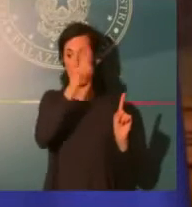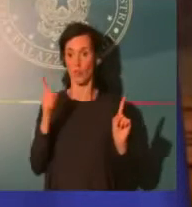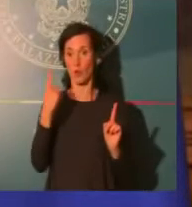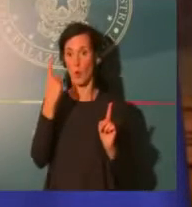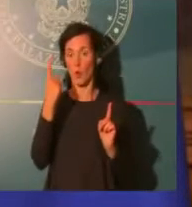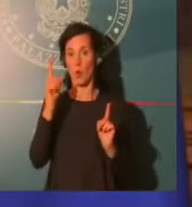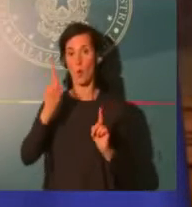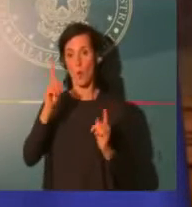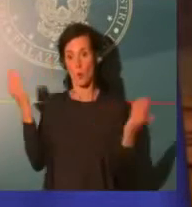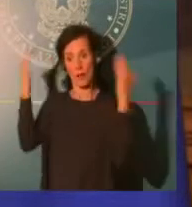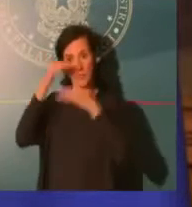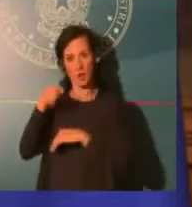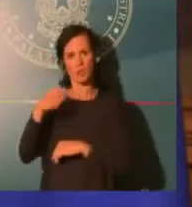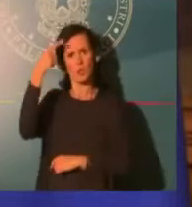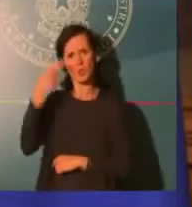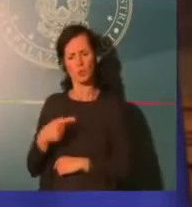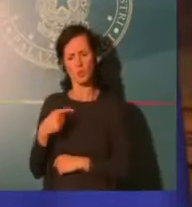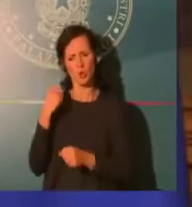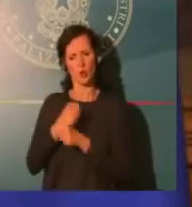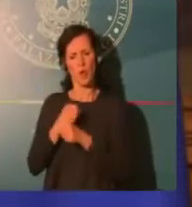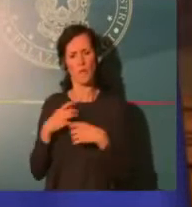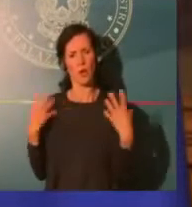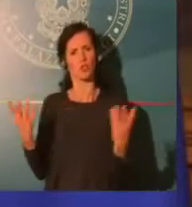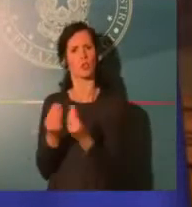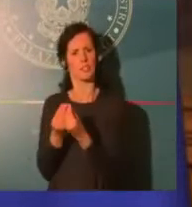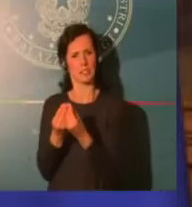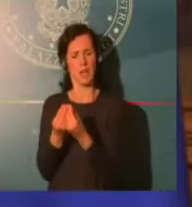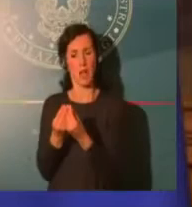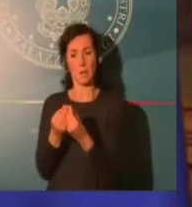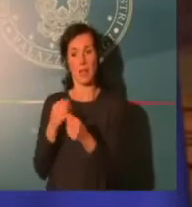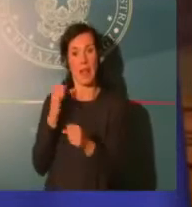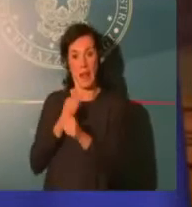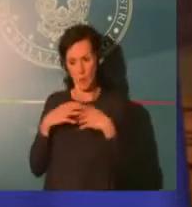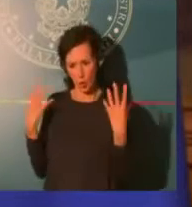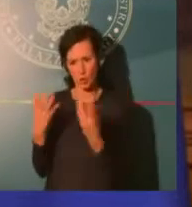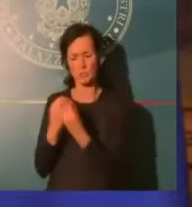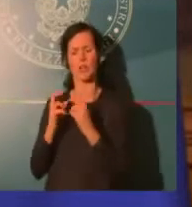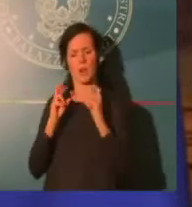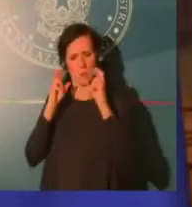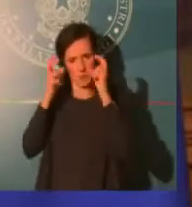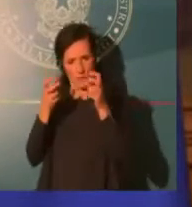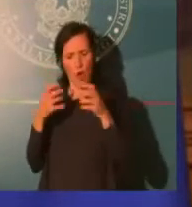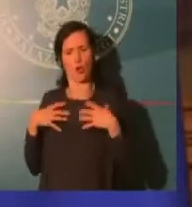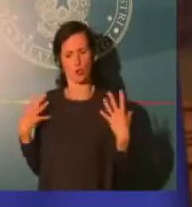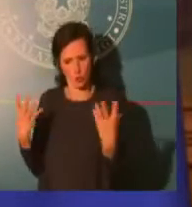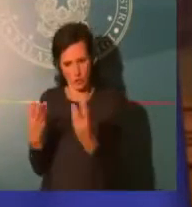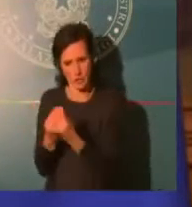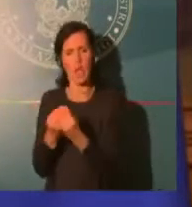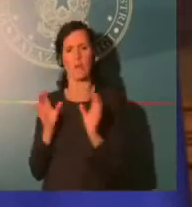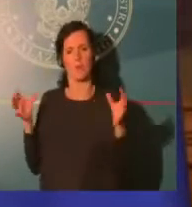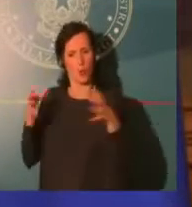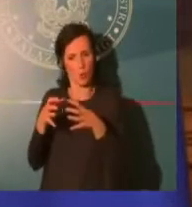che abbiamo fatto coinvolgendo poi i ministri competenti che si sono aggiunti, sentendo le regioni, i